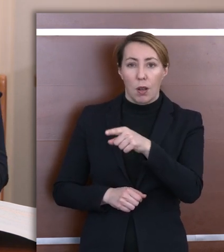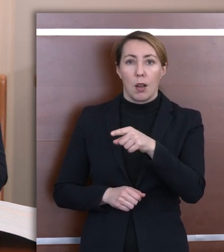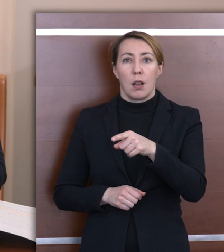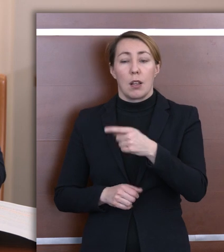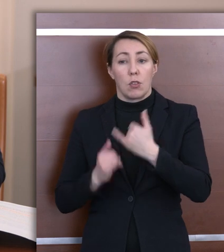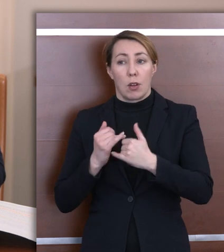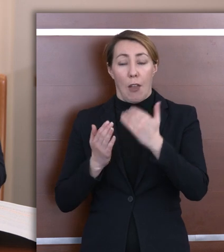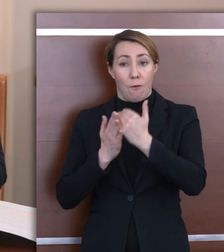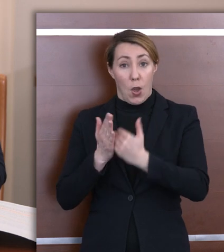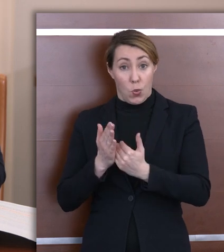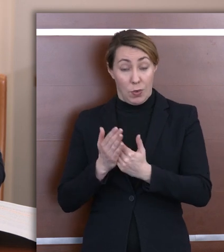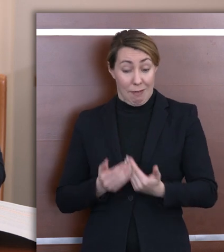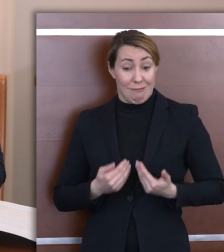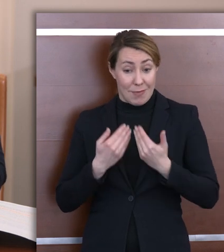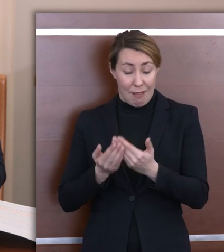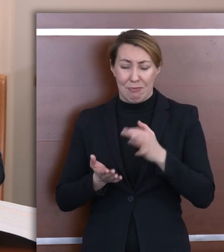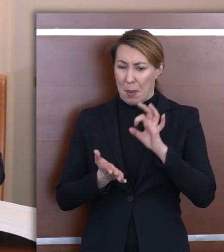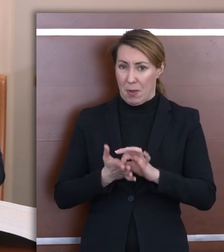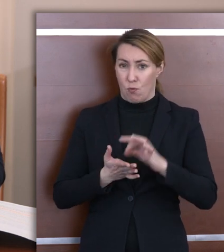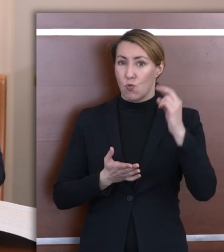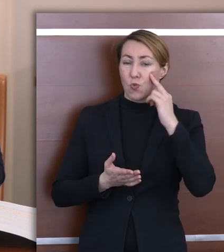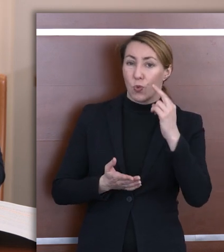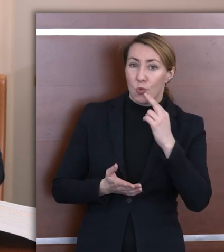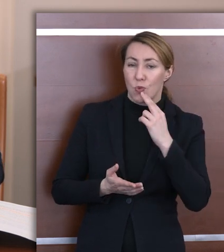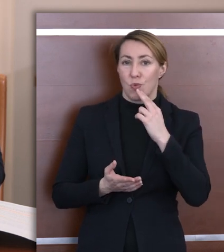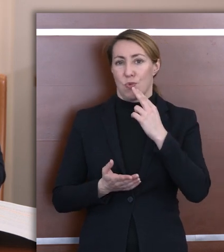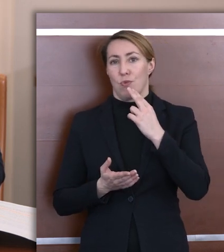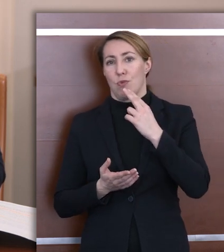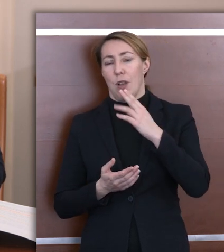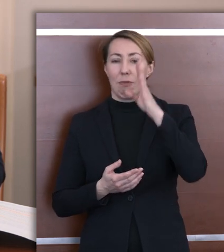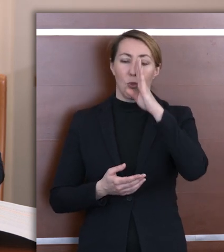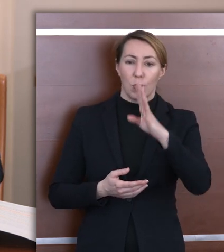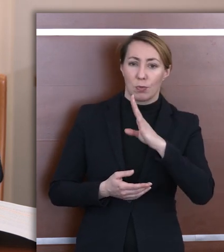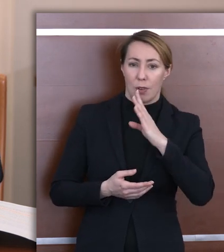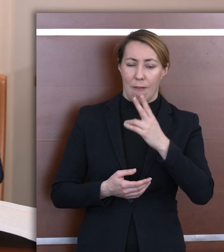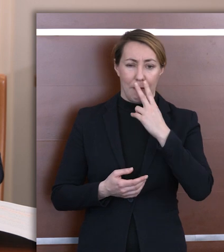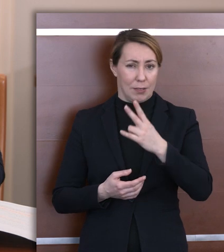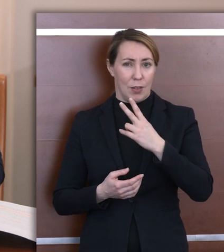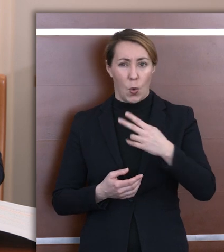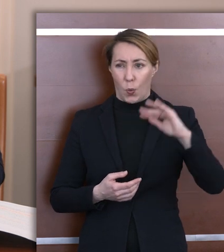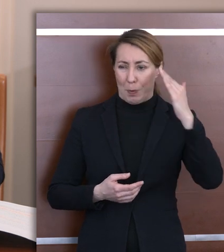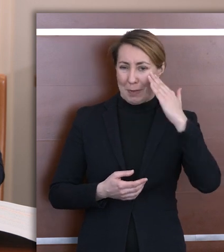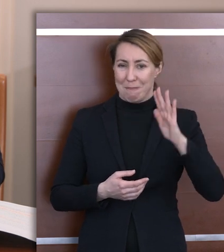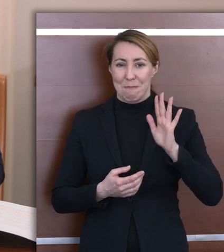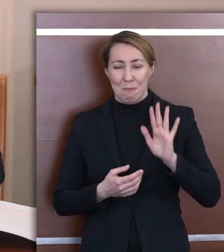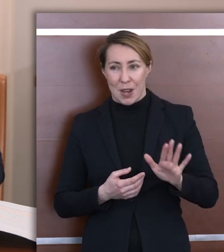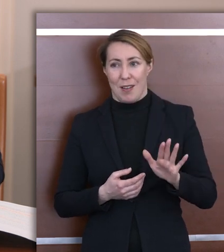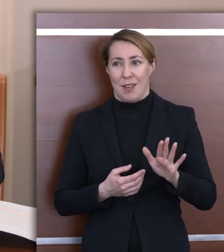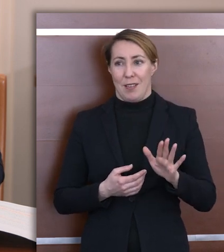warunki, to głusi czy niedosłyszący wykażą się z umiejętnościami na